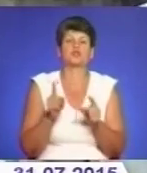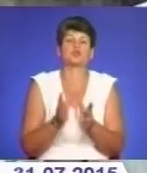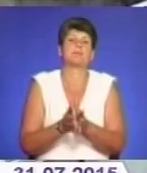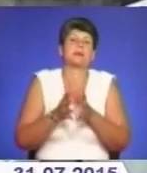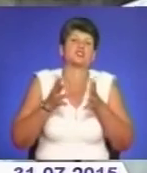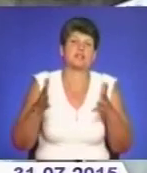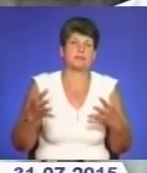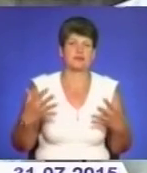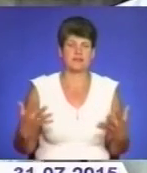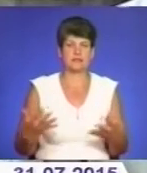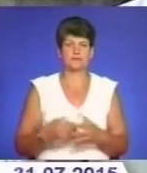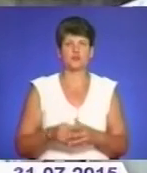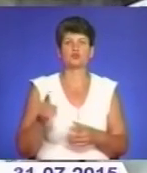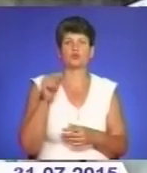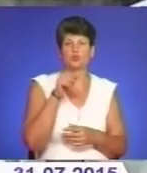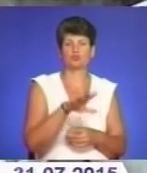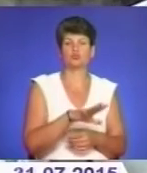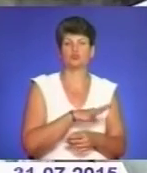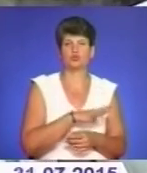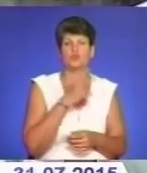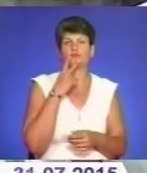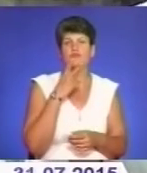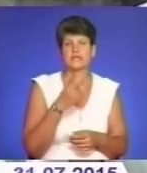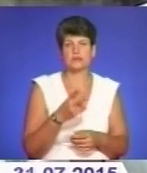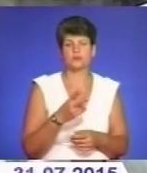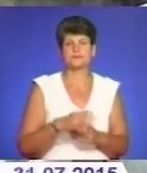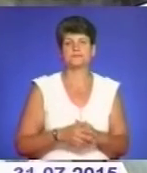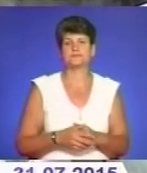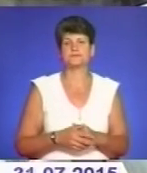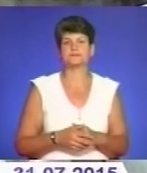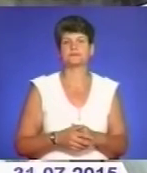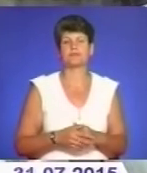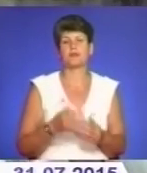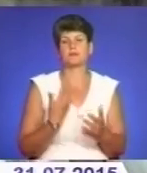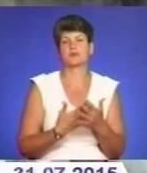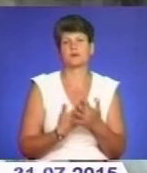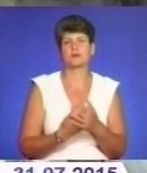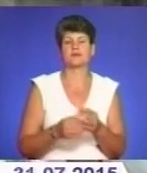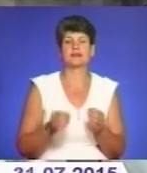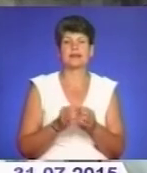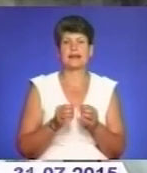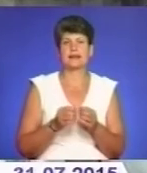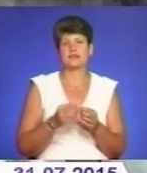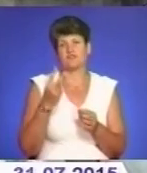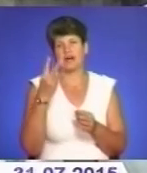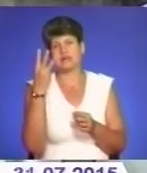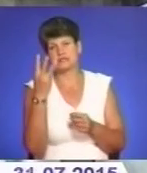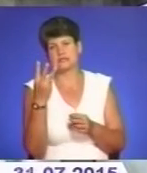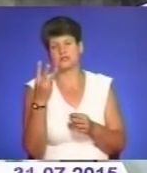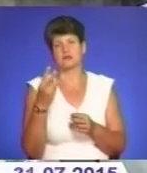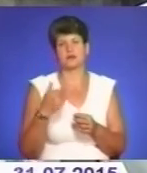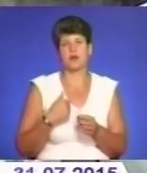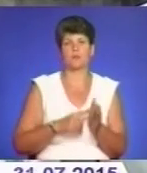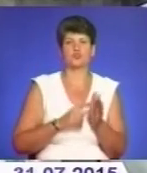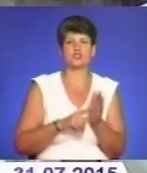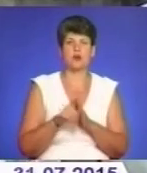велике, щоб його було видно. І, скажімо, десь років два-три я почав вже